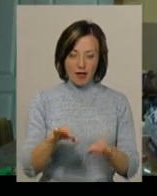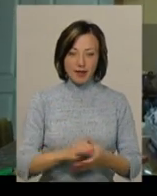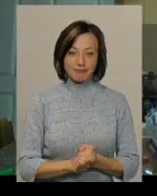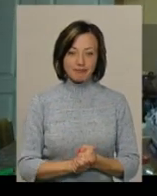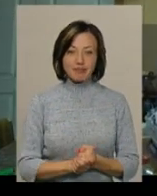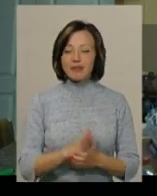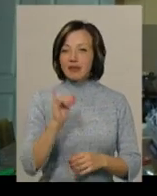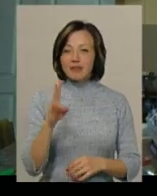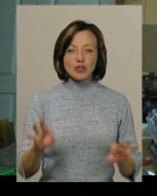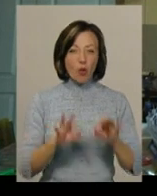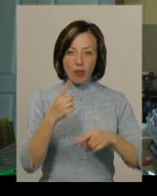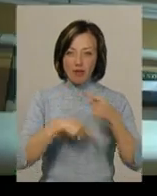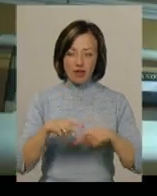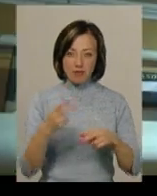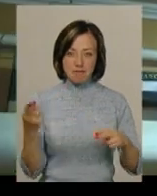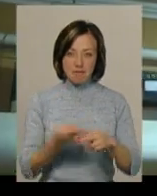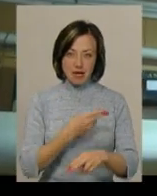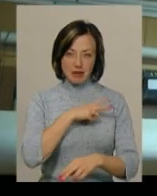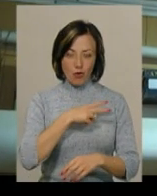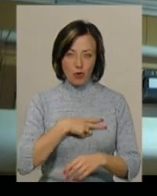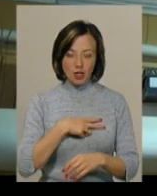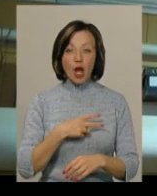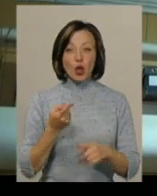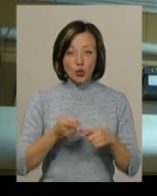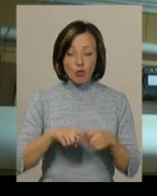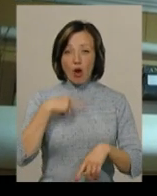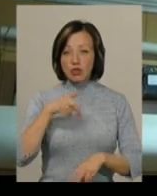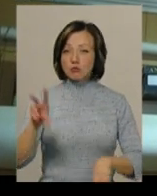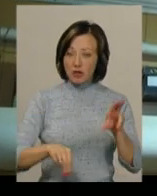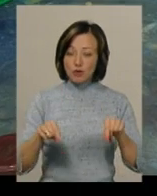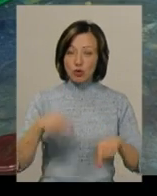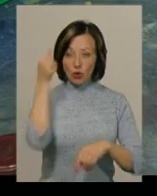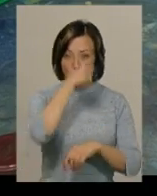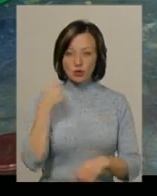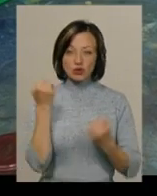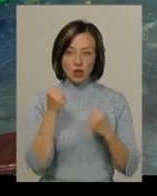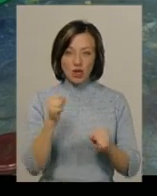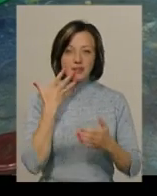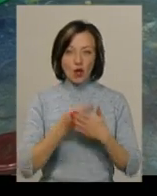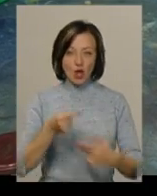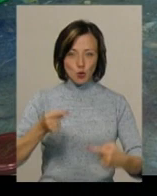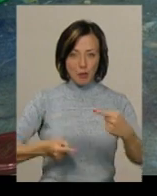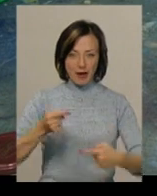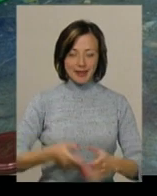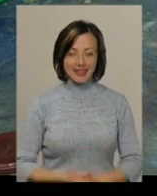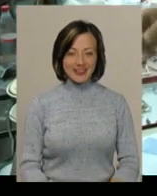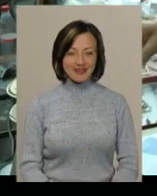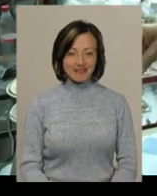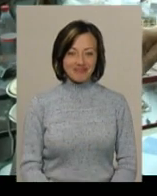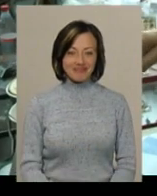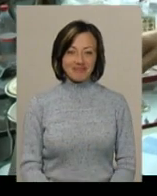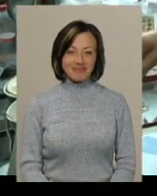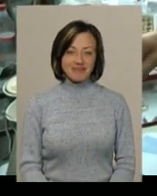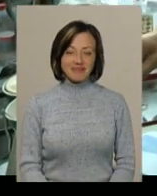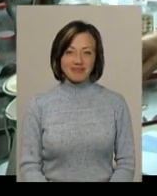Гаркавенко жодного разу не повертався з міжнародних змагань без нагород. Тому, каже, сподівається і цього року здолати своїх конкурентів. Світлана Поробок, Олександр